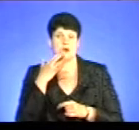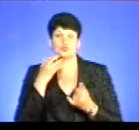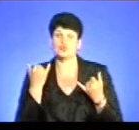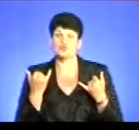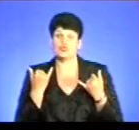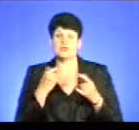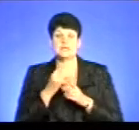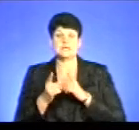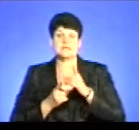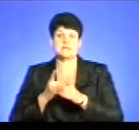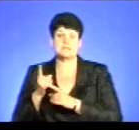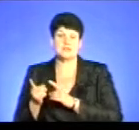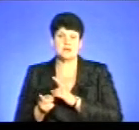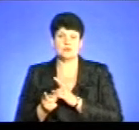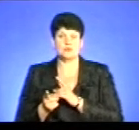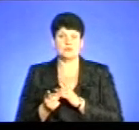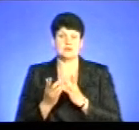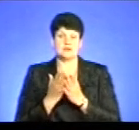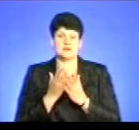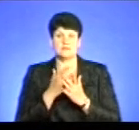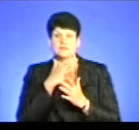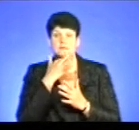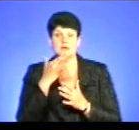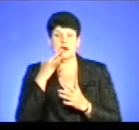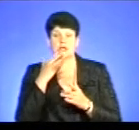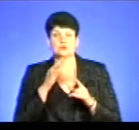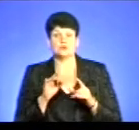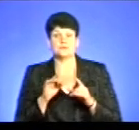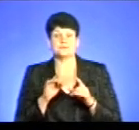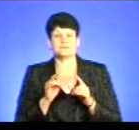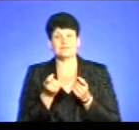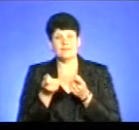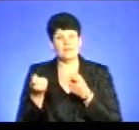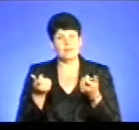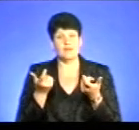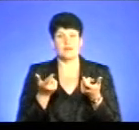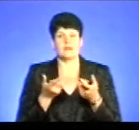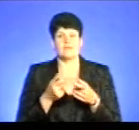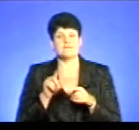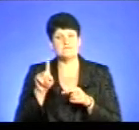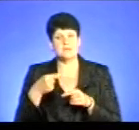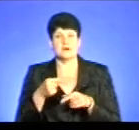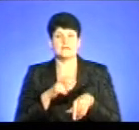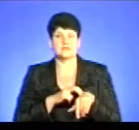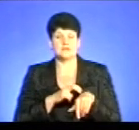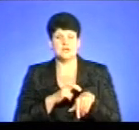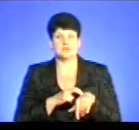змінює і ставить багато нюансів, вимог перед лікарями, які сьогодні